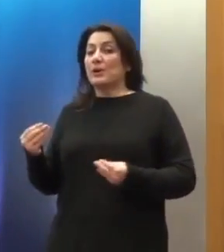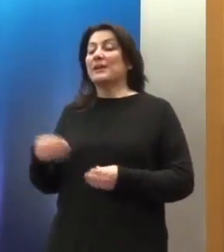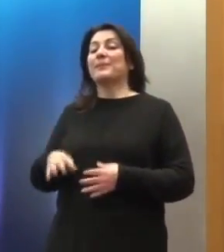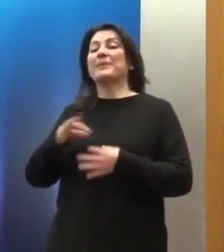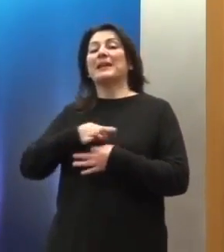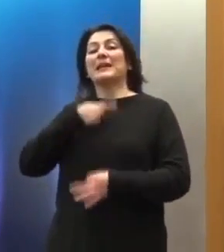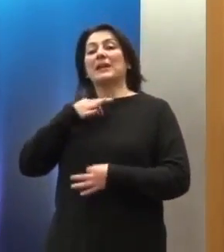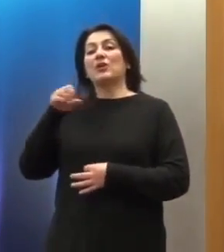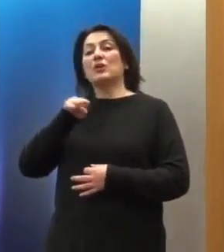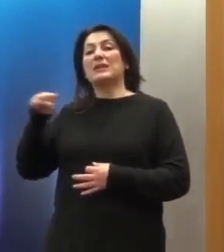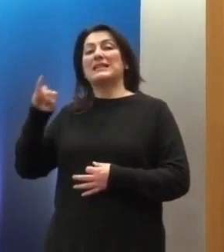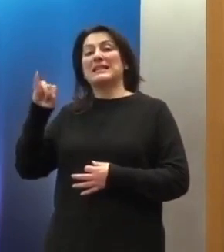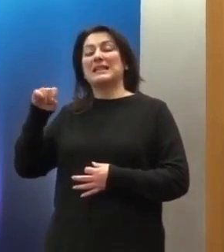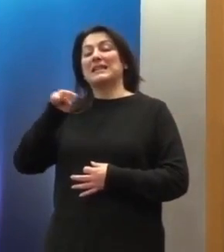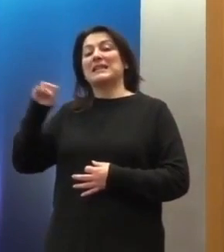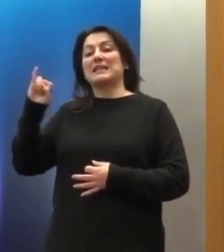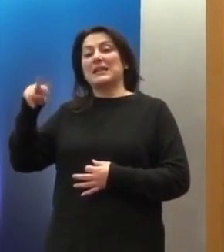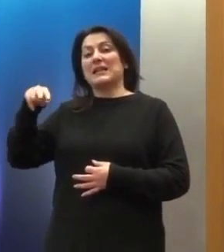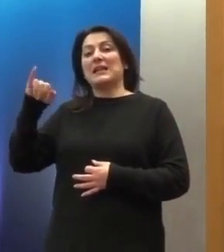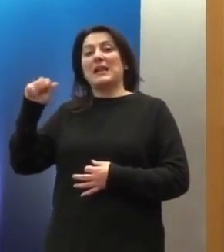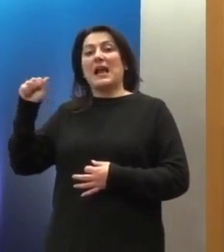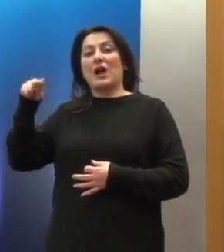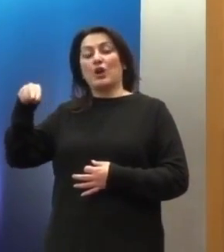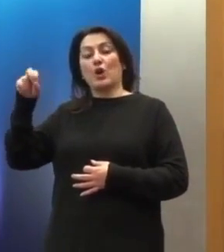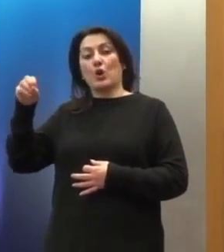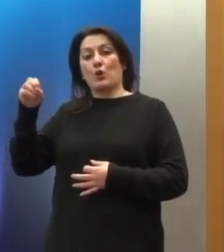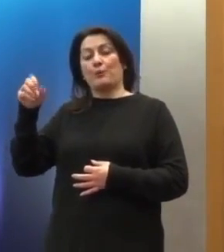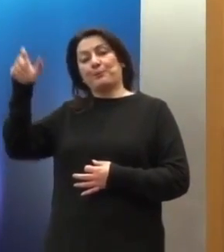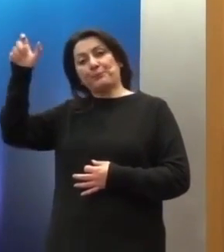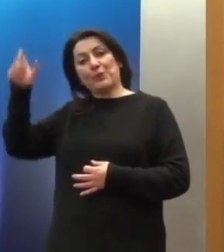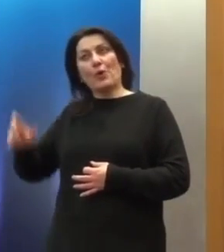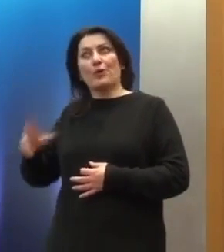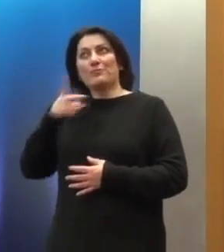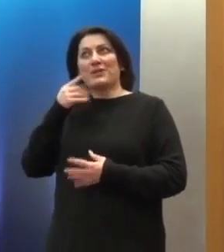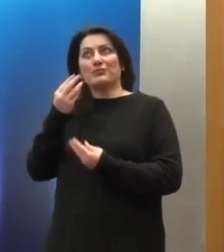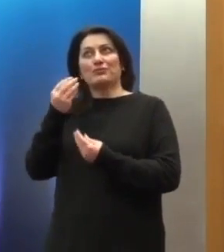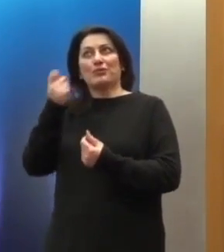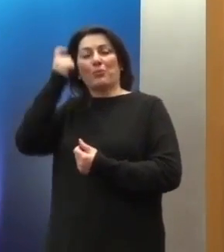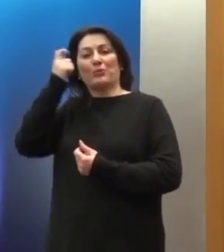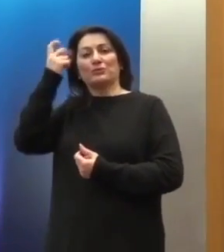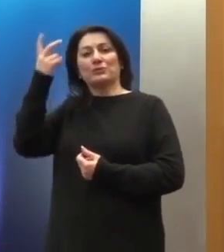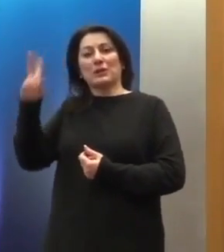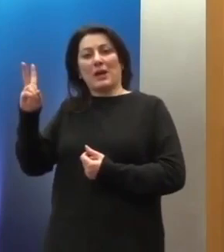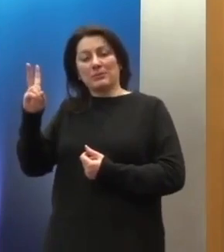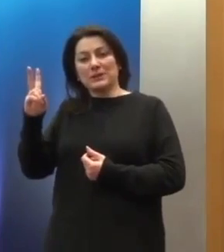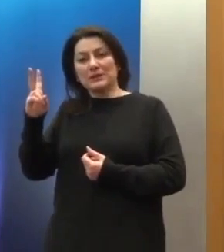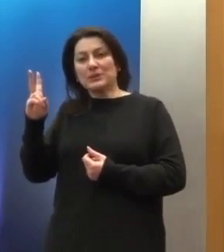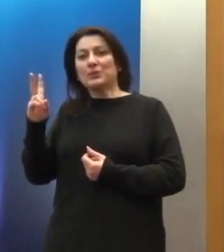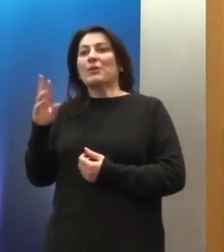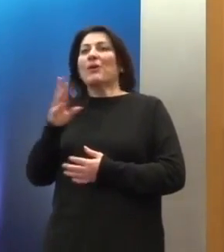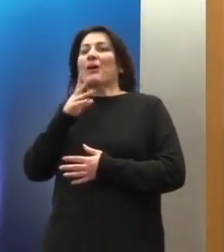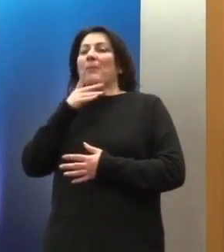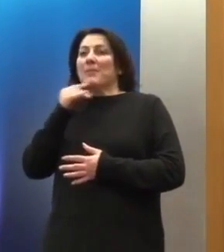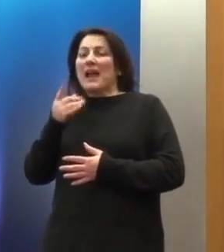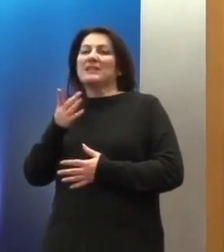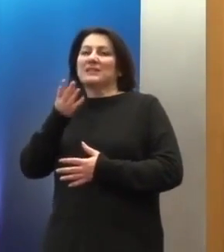ο οποίος με την ακράδαντη λογική του έβγαλε τα μισάφωτα που θέλω να